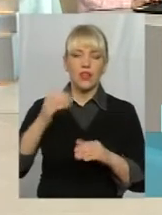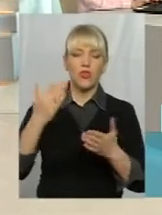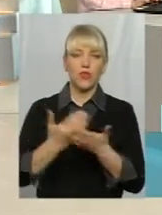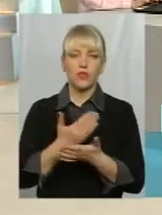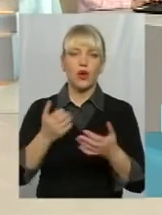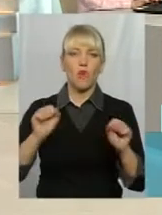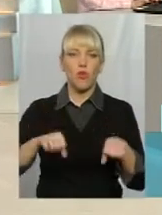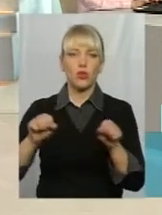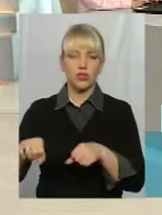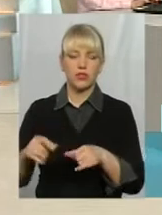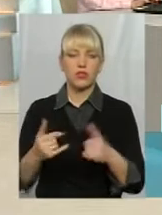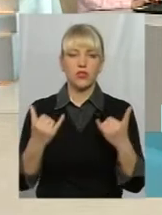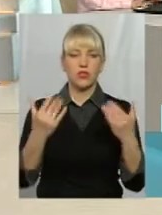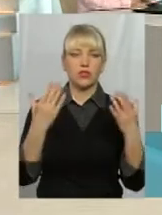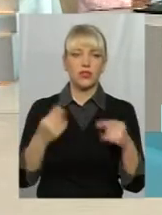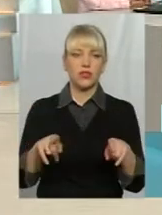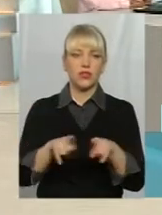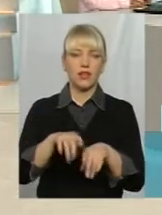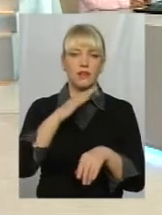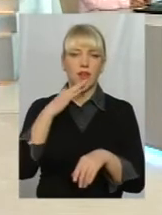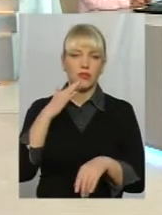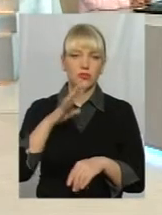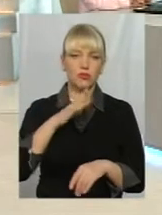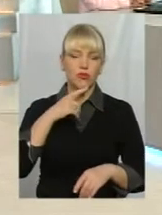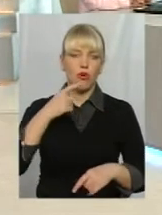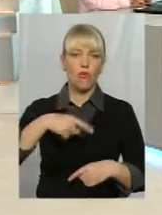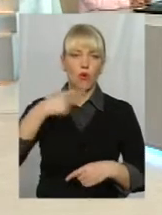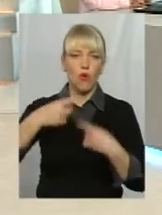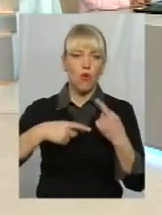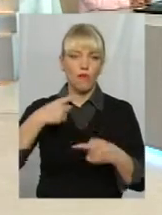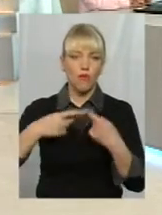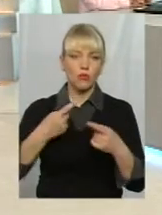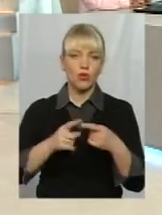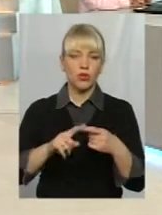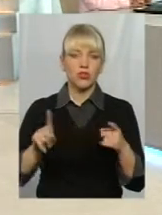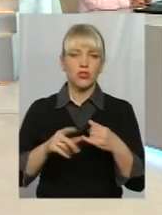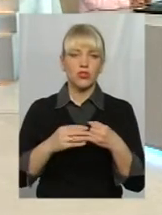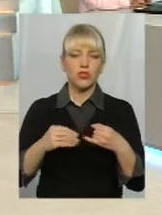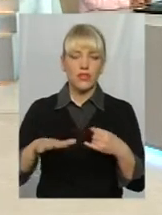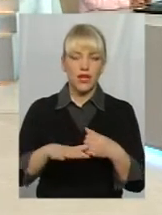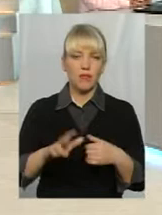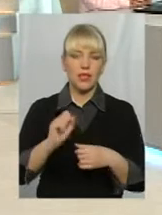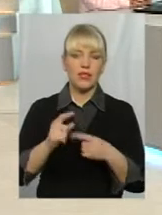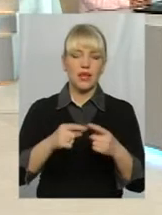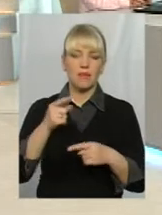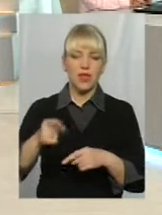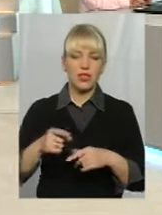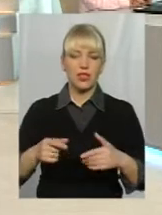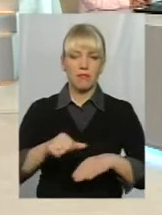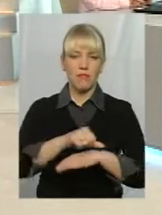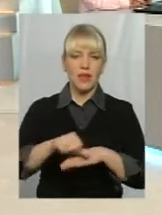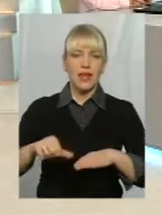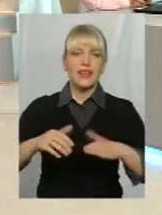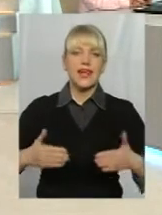сьогоднішній день так багато було проговорено за останні два роки про те, що землі за межами населених пунктів мають бути в